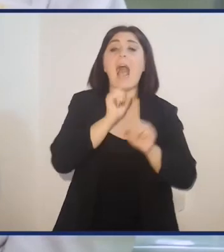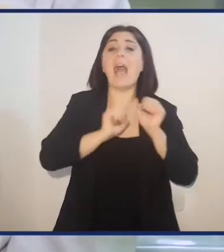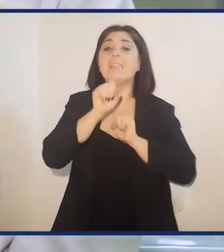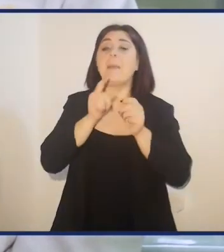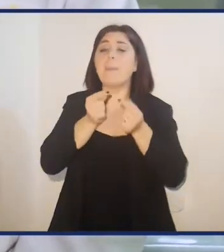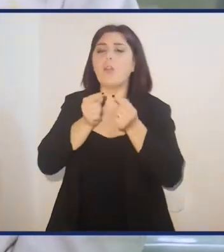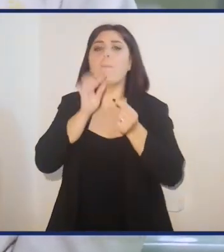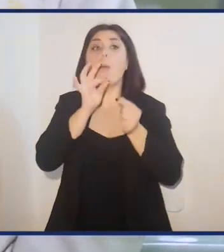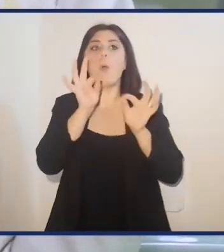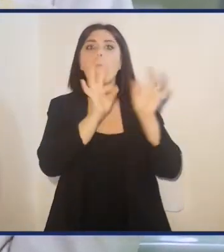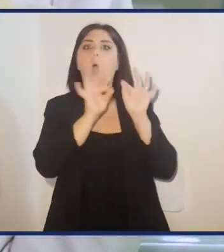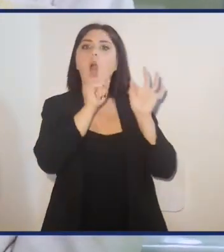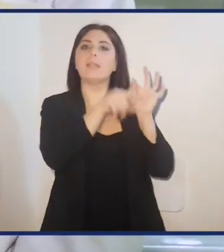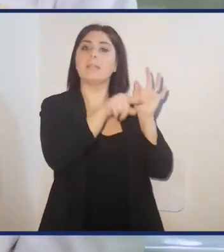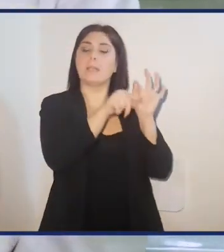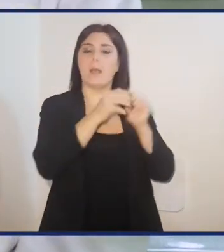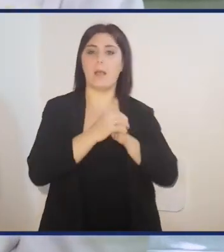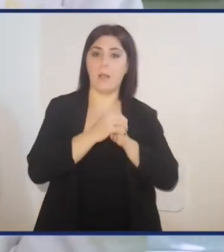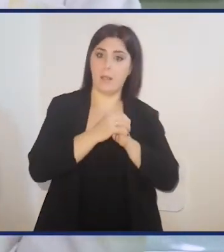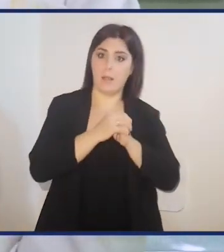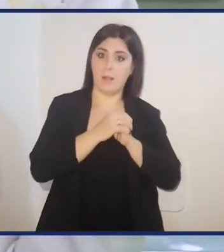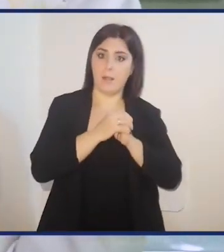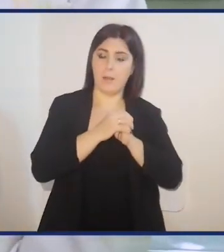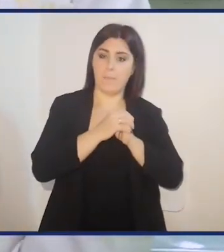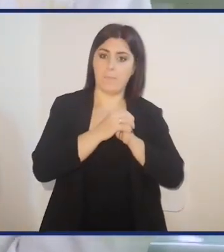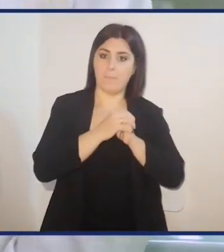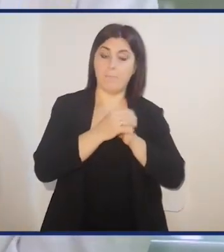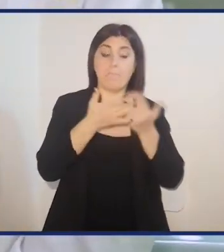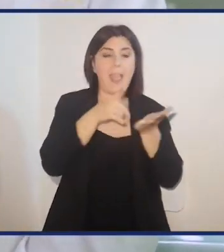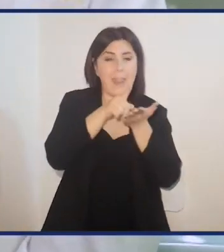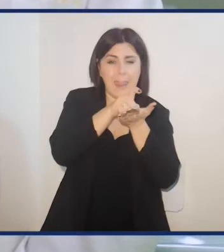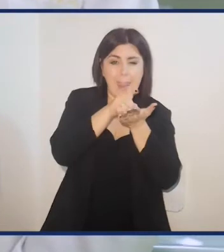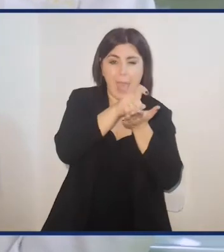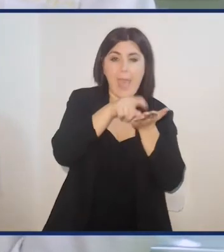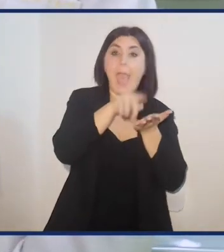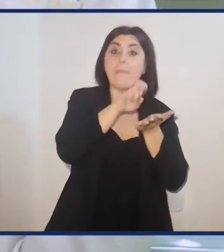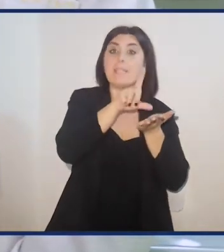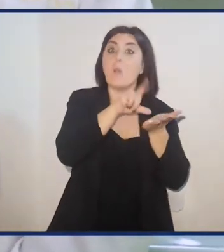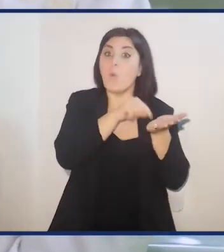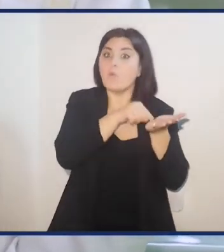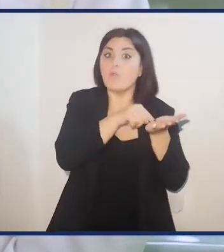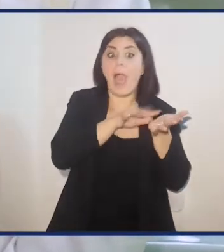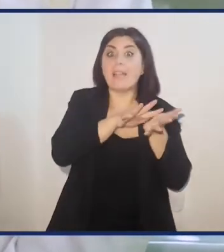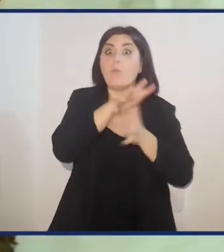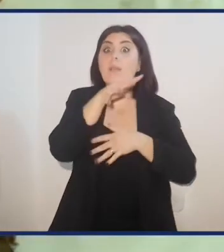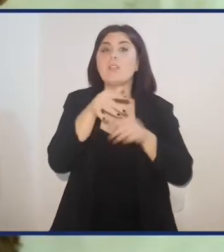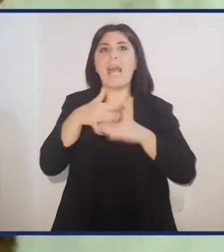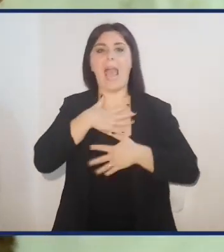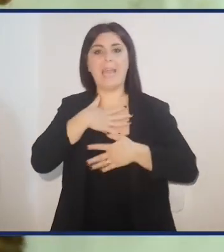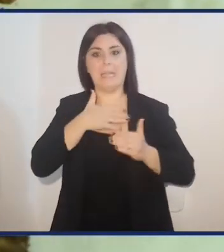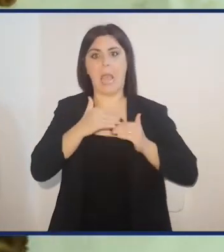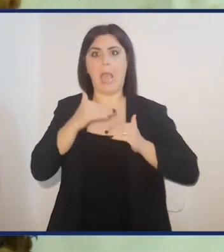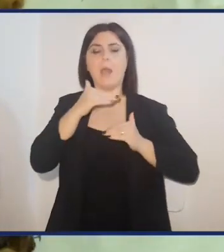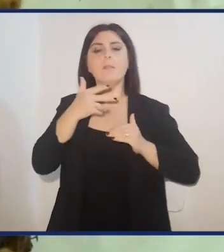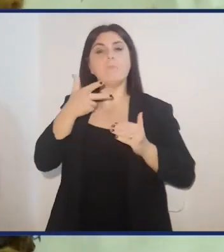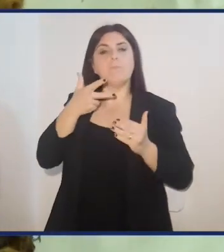antimicrobici prodotti dall'insetto Hermesia e Lucens. A tal proposito, le larve di Hermesia, una volta raggiunto il